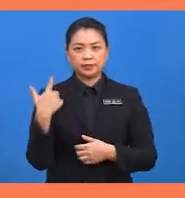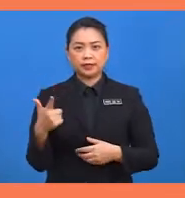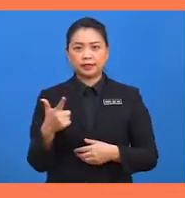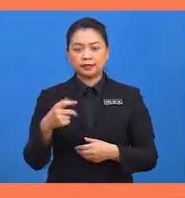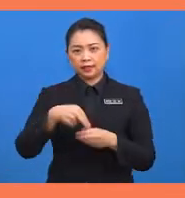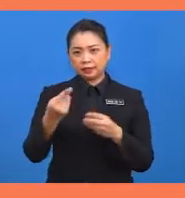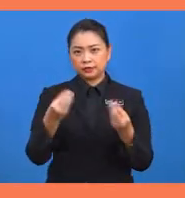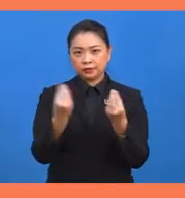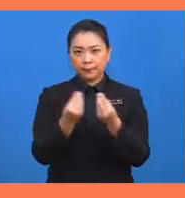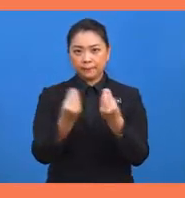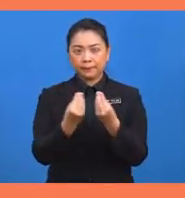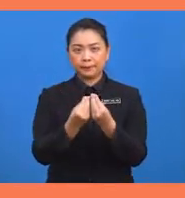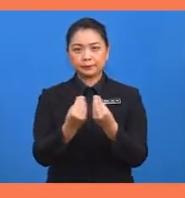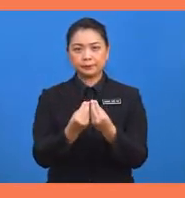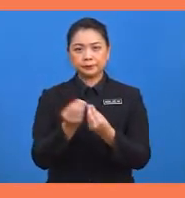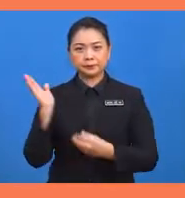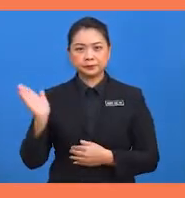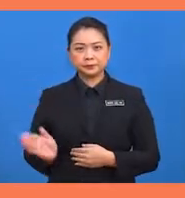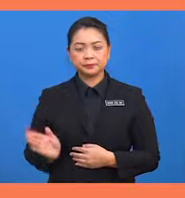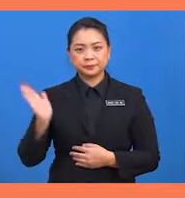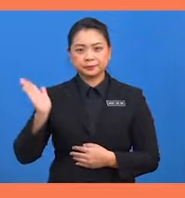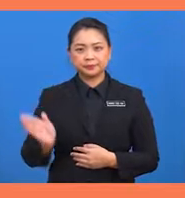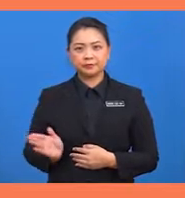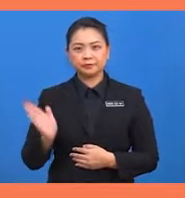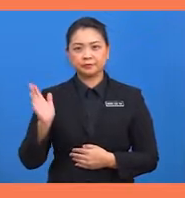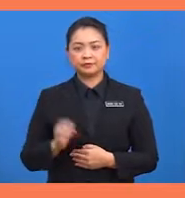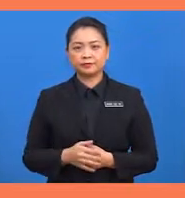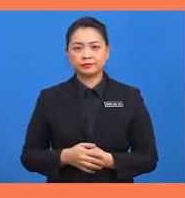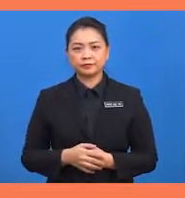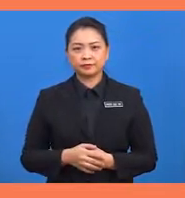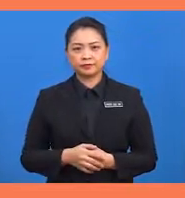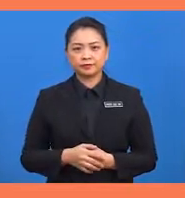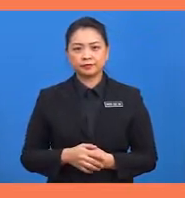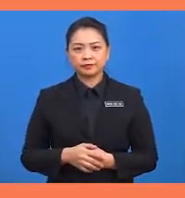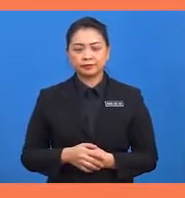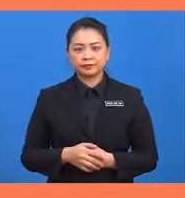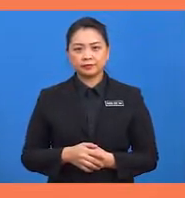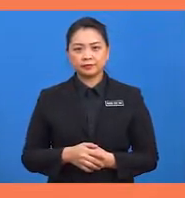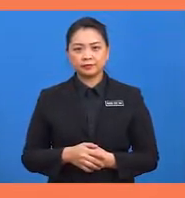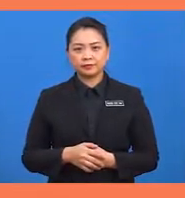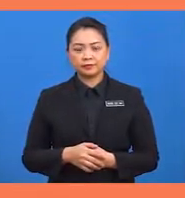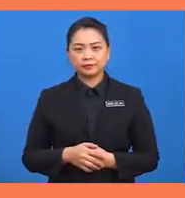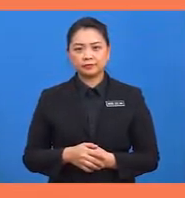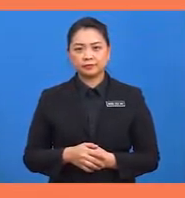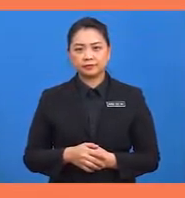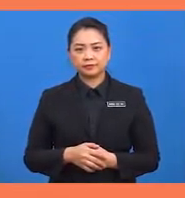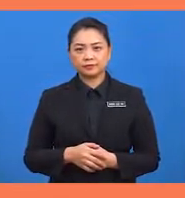nilai sudut bagi X dan nilai sudut bagi Y ialah 180 darjah.